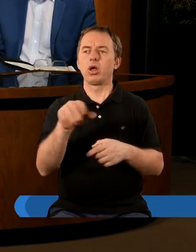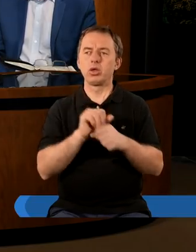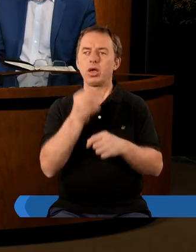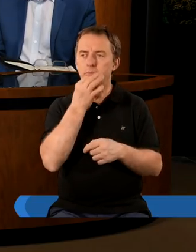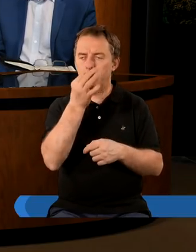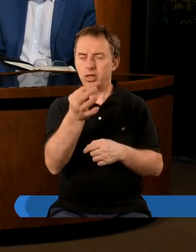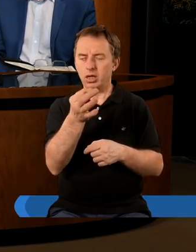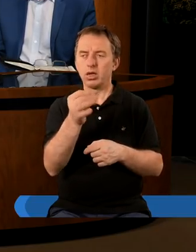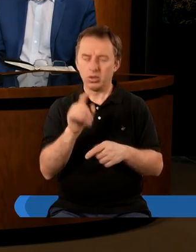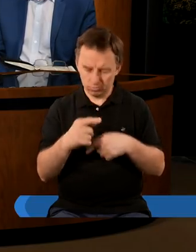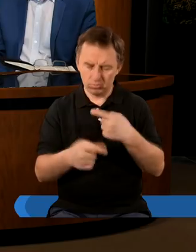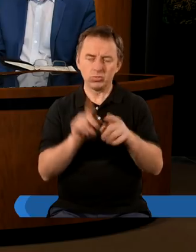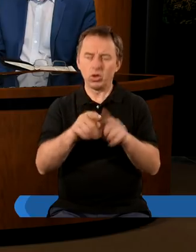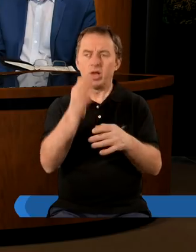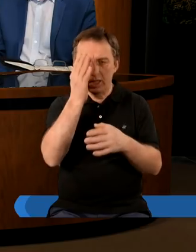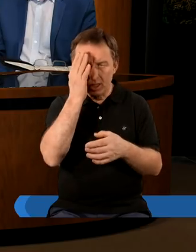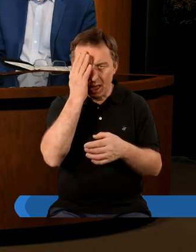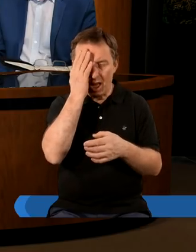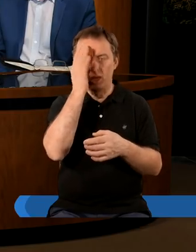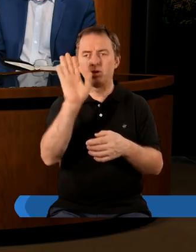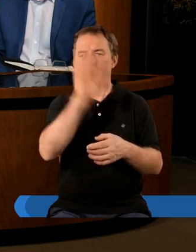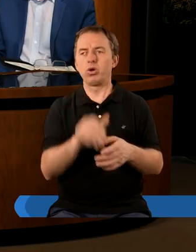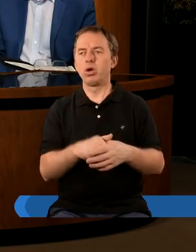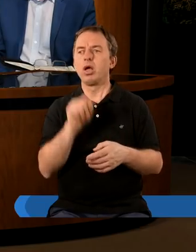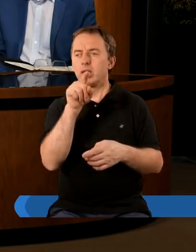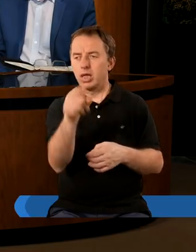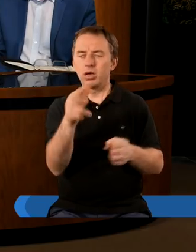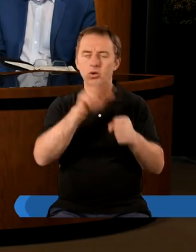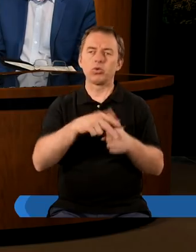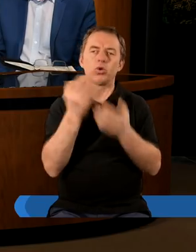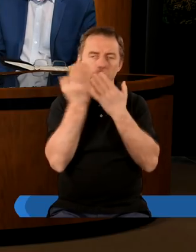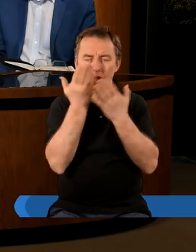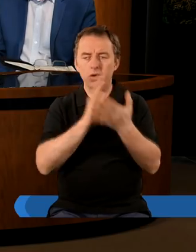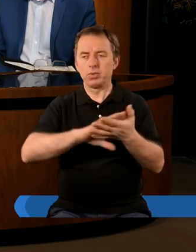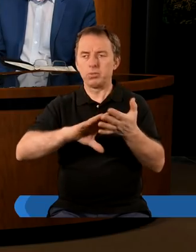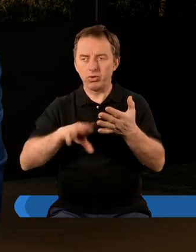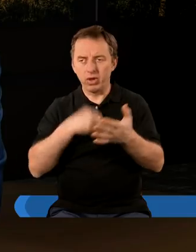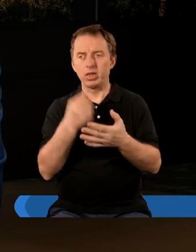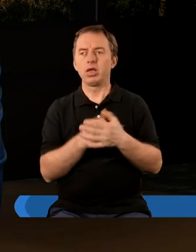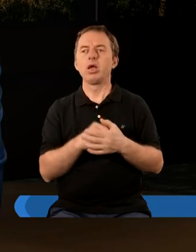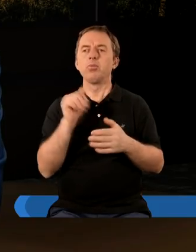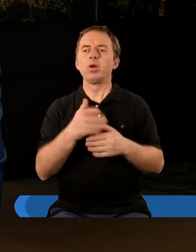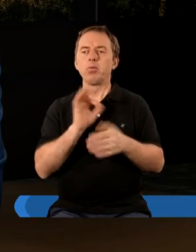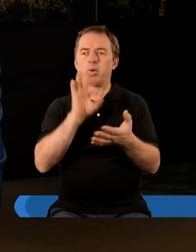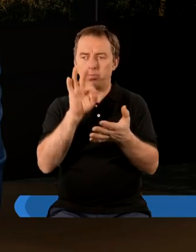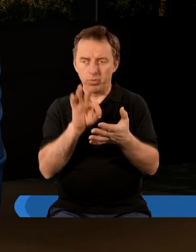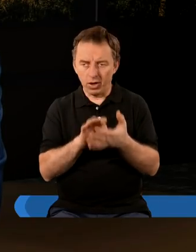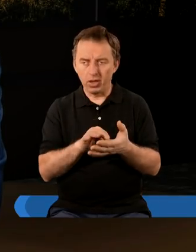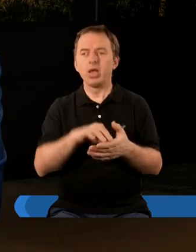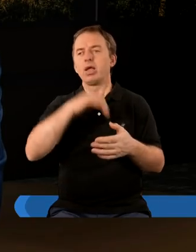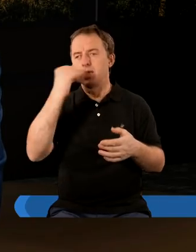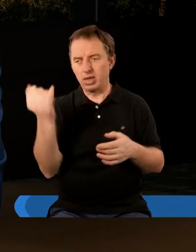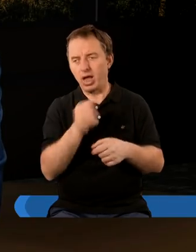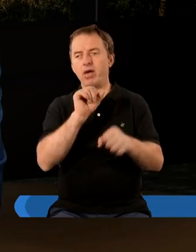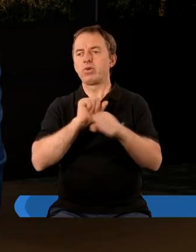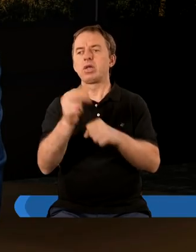jest pytanie retoryczne, bo znając Boga, tego, o którym czytamy w Piśmie Świętym, możemy być pewni, że On